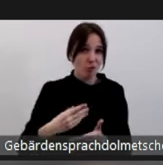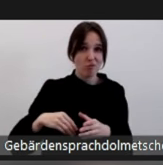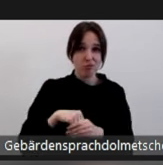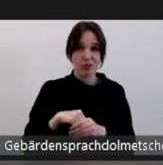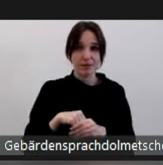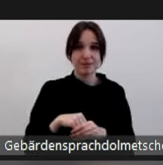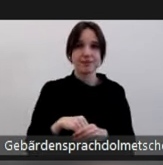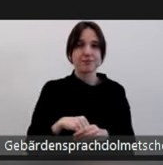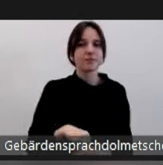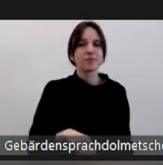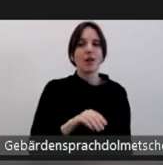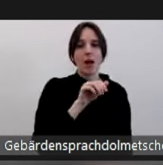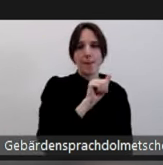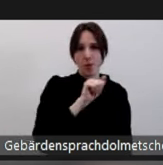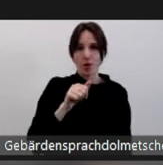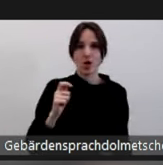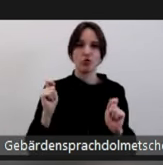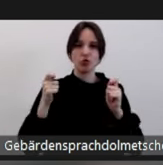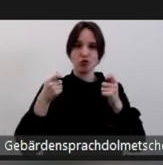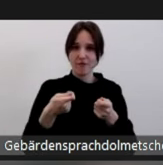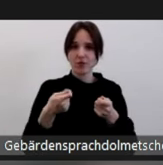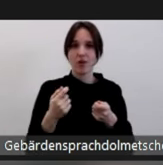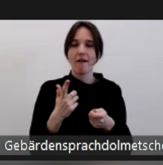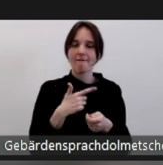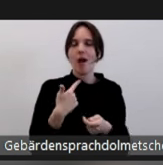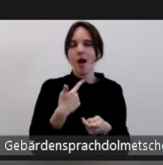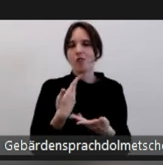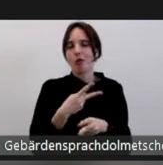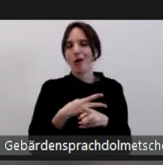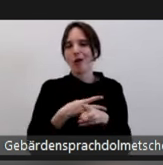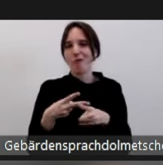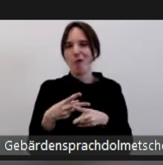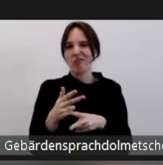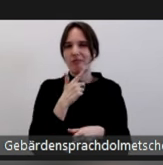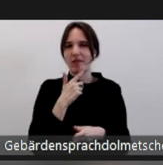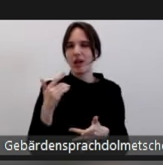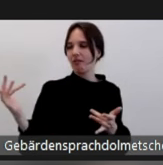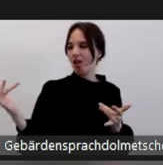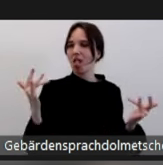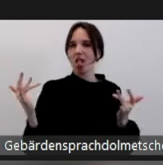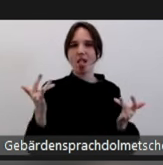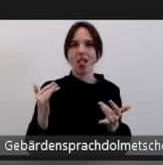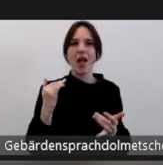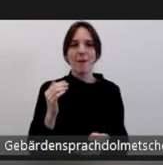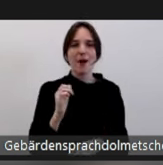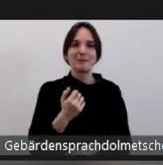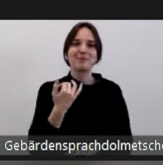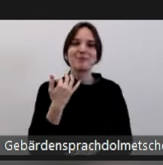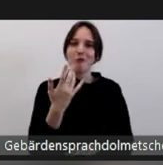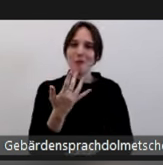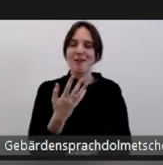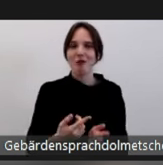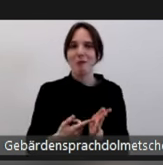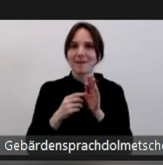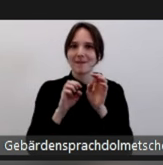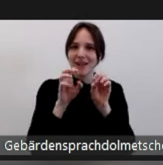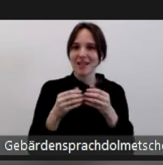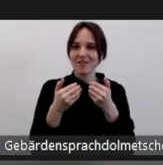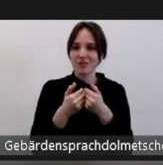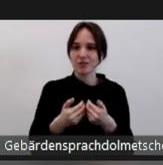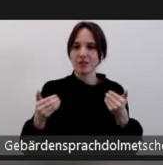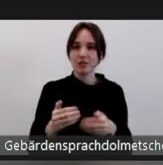Amadea-Antonio-Stiftung kennen wir uns mit Shitstorm ja ganz gut aus, aber wir können auch nochmal im Nachgang darüber reden, was eigentlich der Unterschied ist, wenn man zu